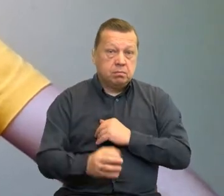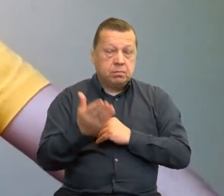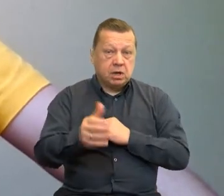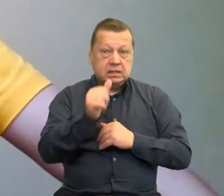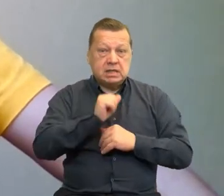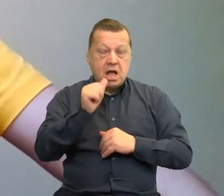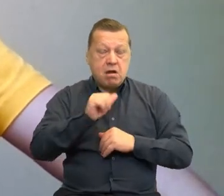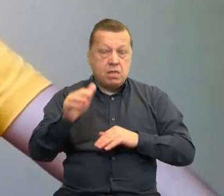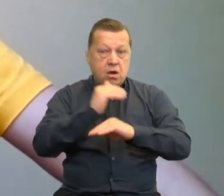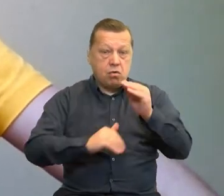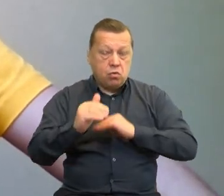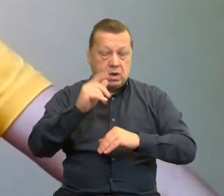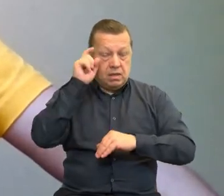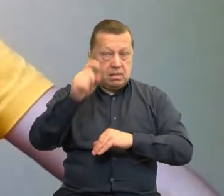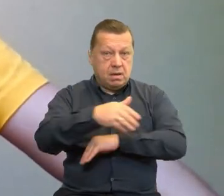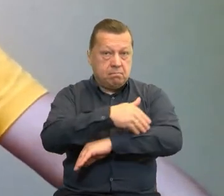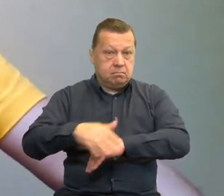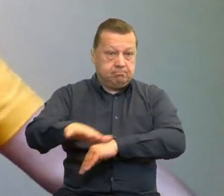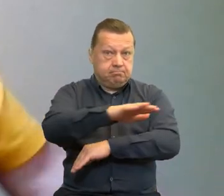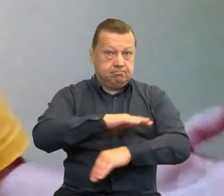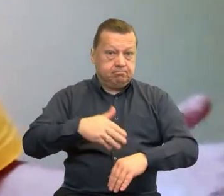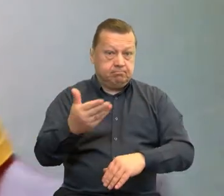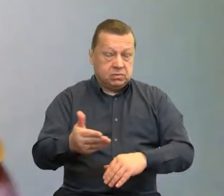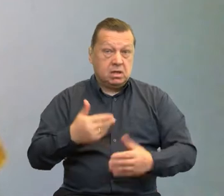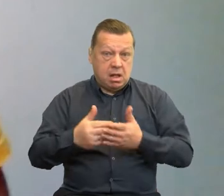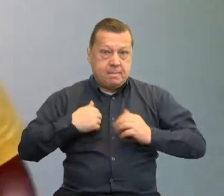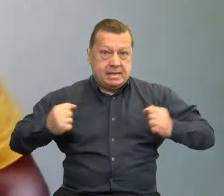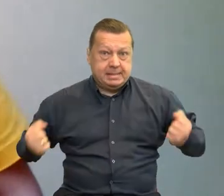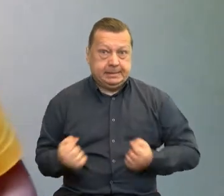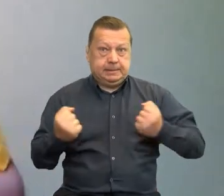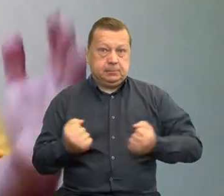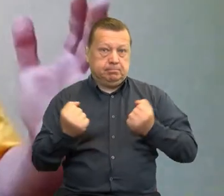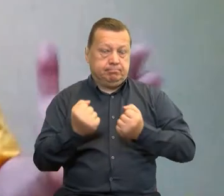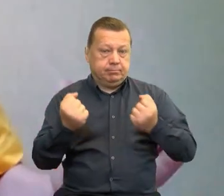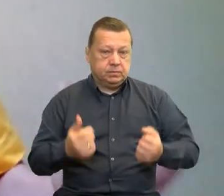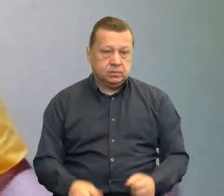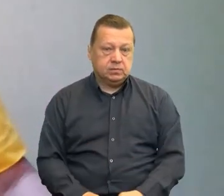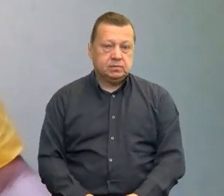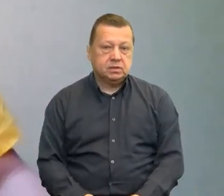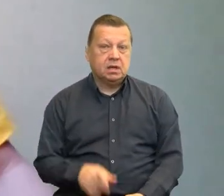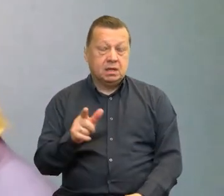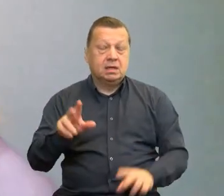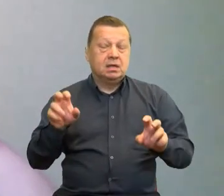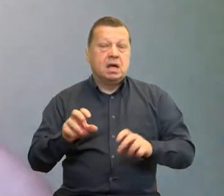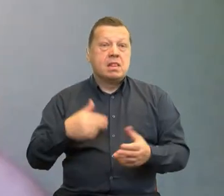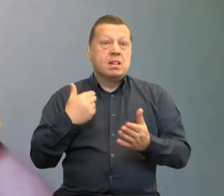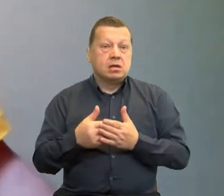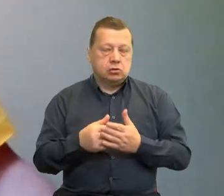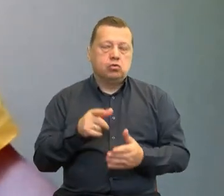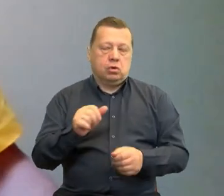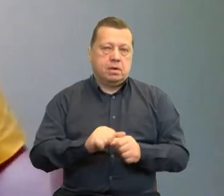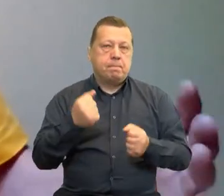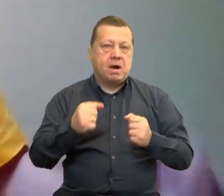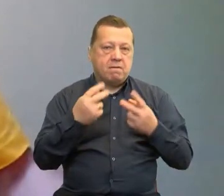Górskiej, na pograniczu z Niemcami, więc to była nasza motywacja. ale oczywiście to why, czyli to dlaczego zaczynam jest ważne, ale potem trzeba